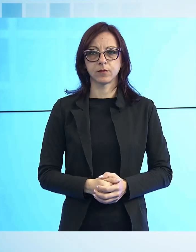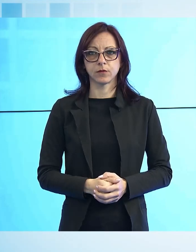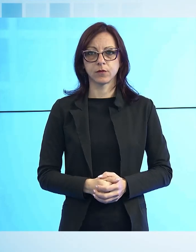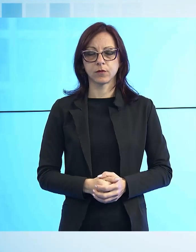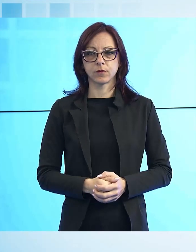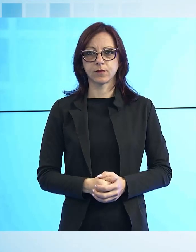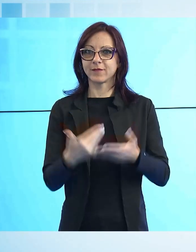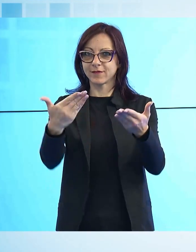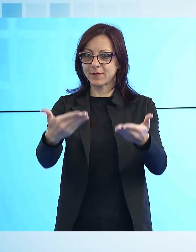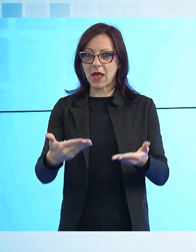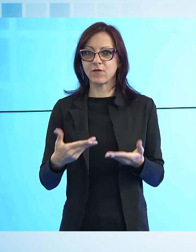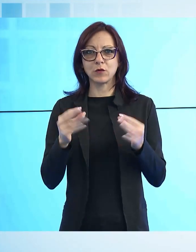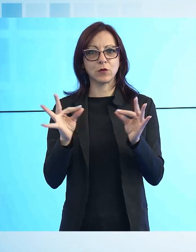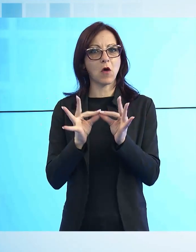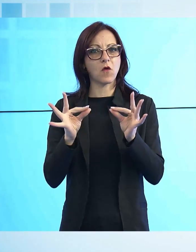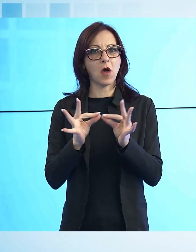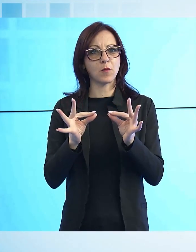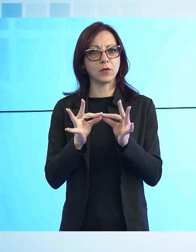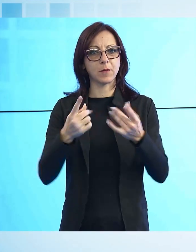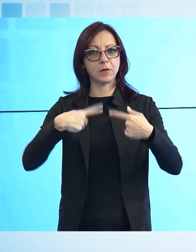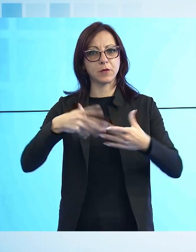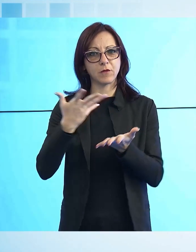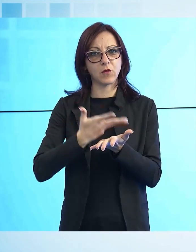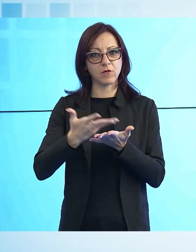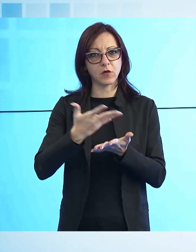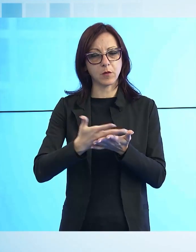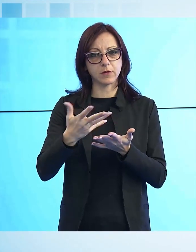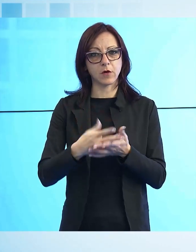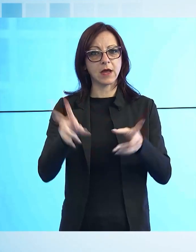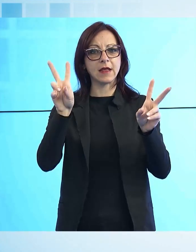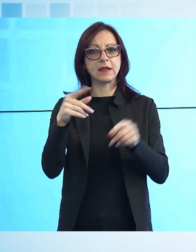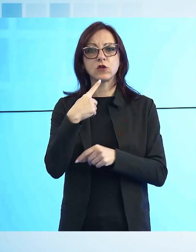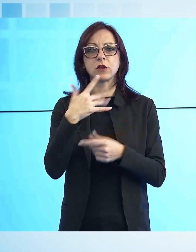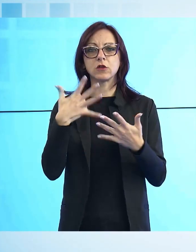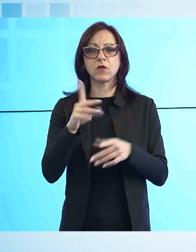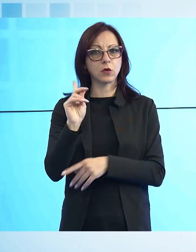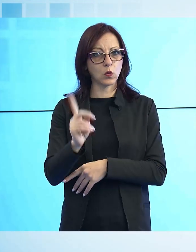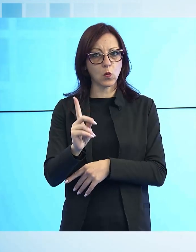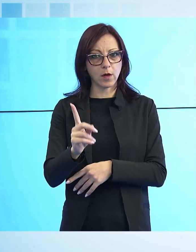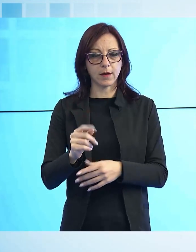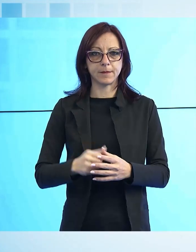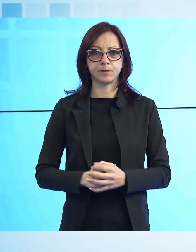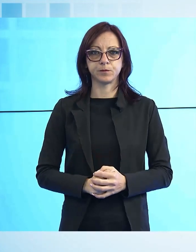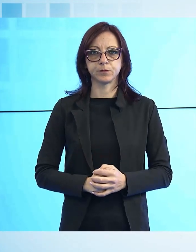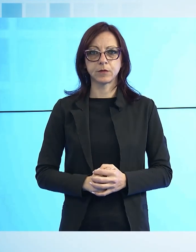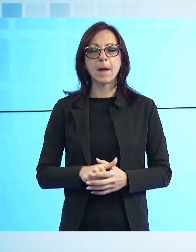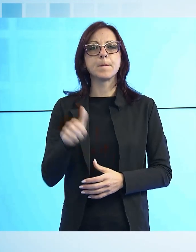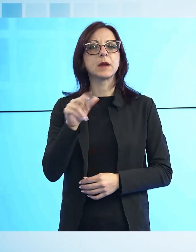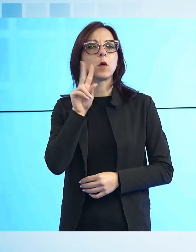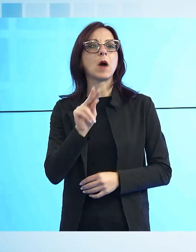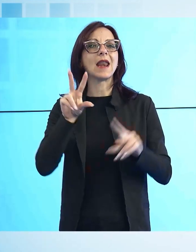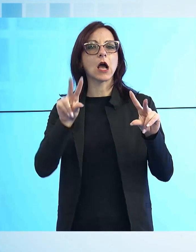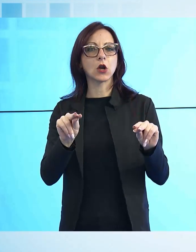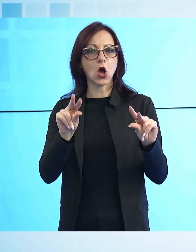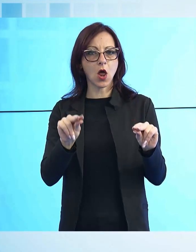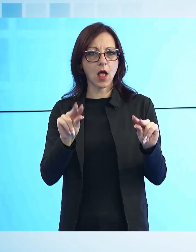Ben trovati a questa edizione del TG Noi, l'avete sentito anche dai nostri titoli di apertura. In primo piano la cronaca,